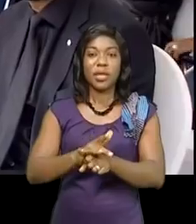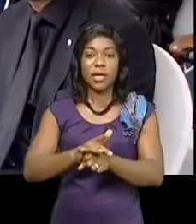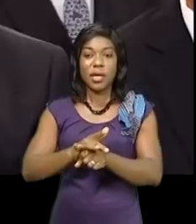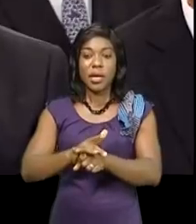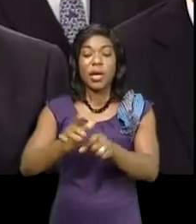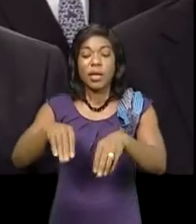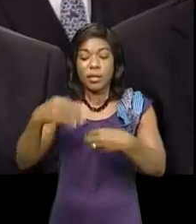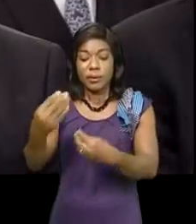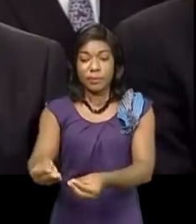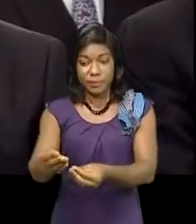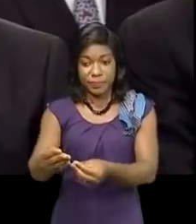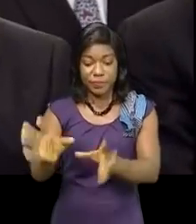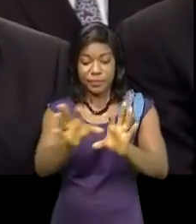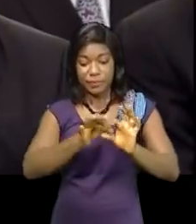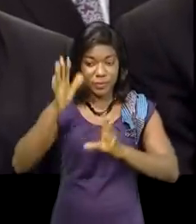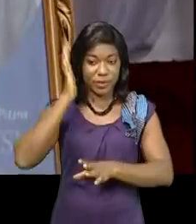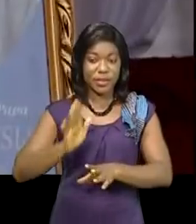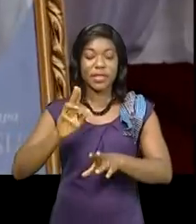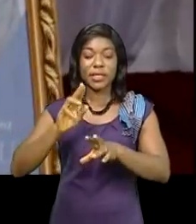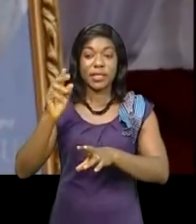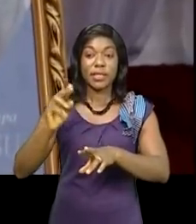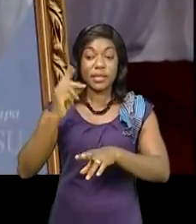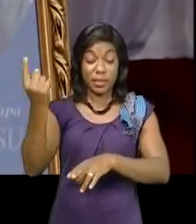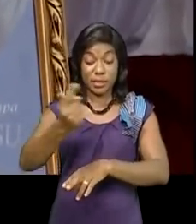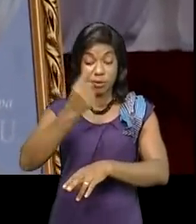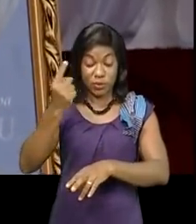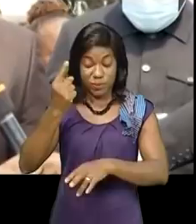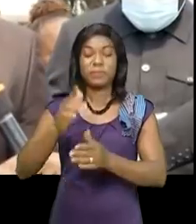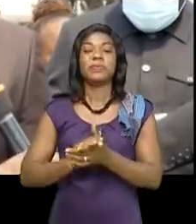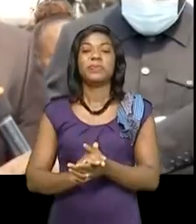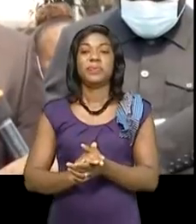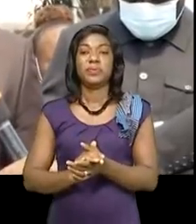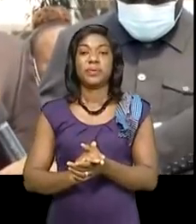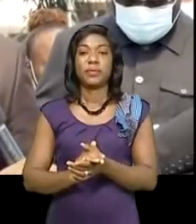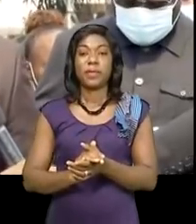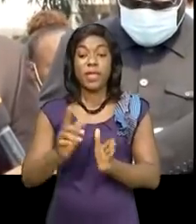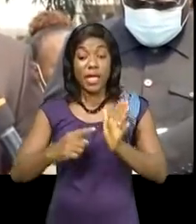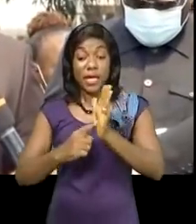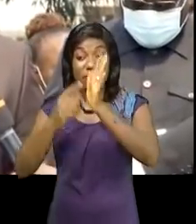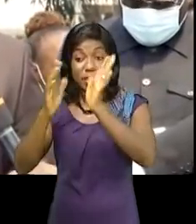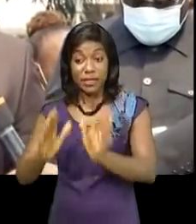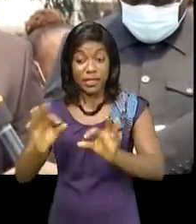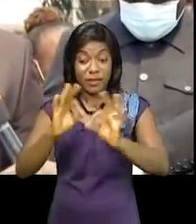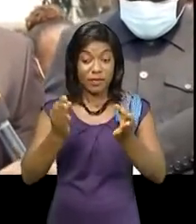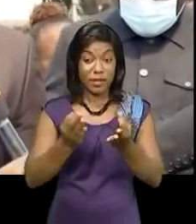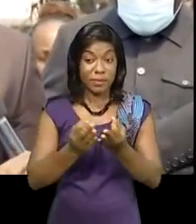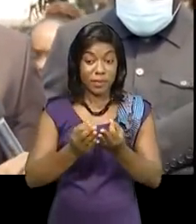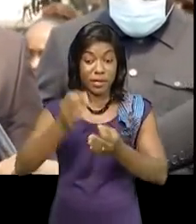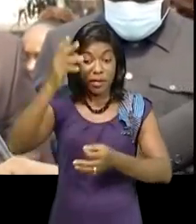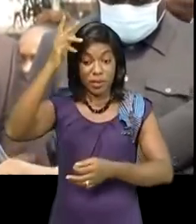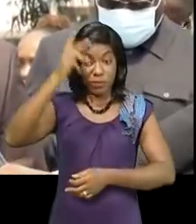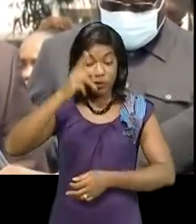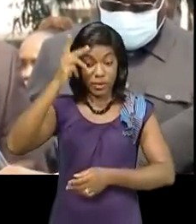la mise en œuvre de l'Union sacrée de la nation, a renchéri l'orateur. Représentant de la famille politique du défunt,